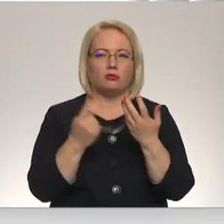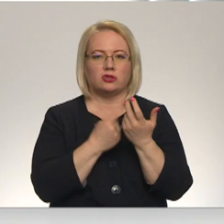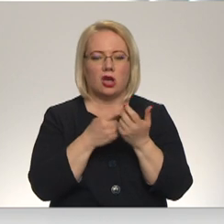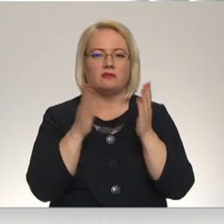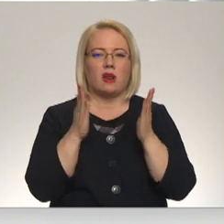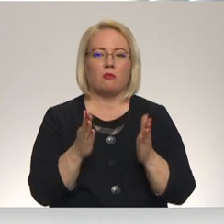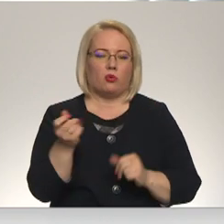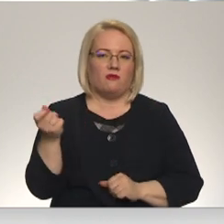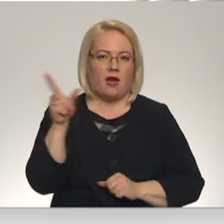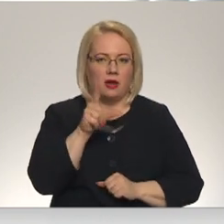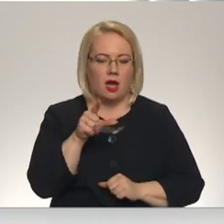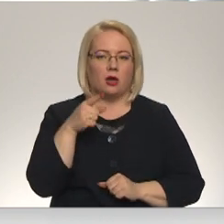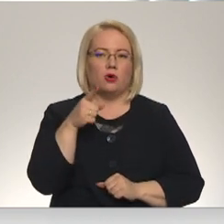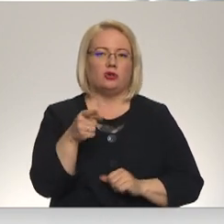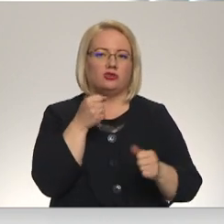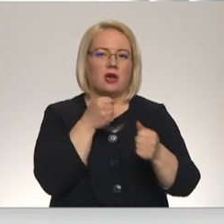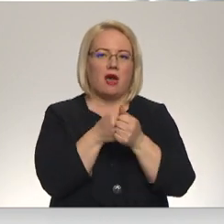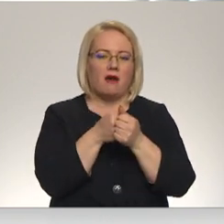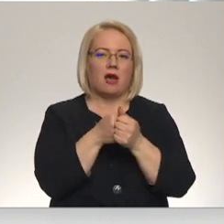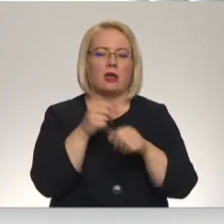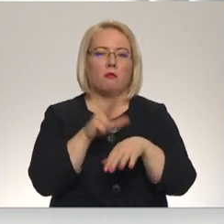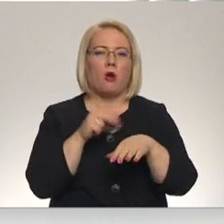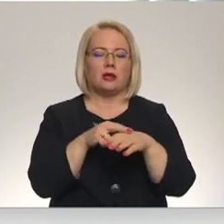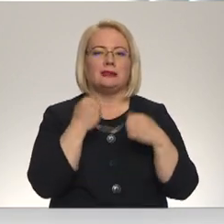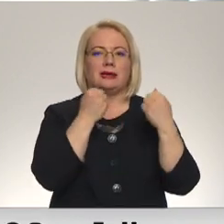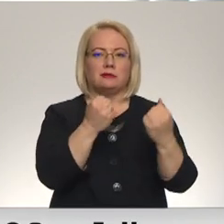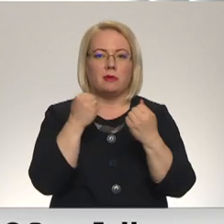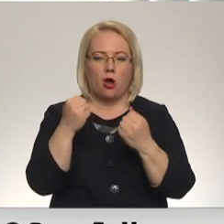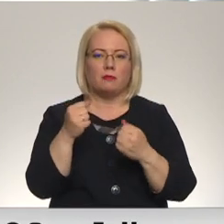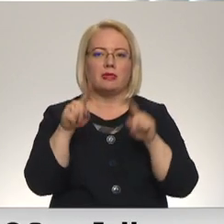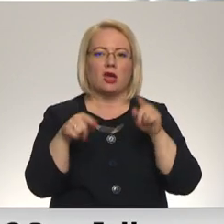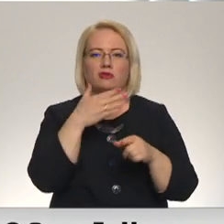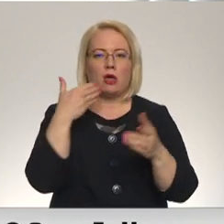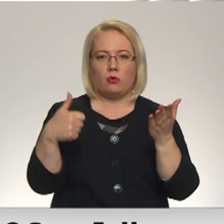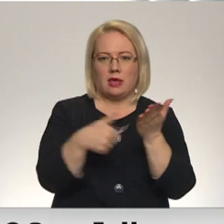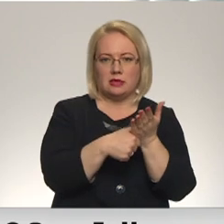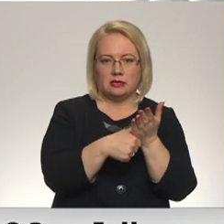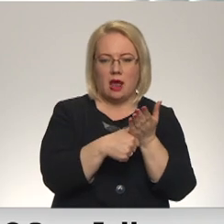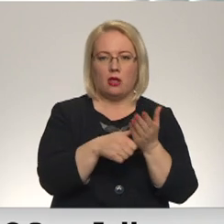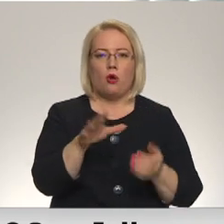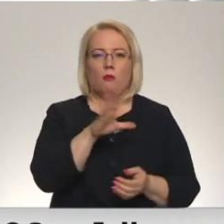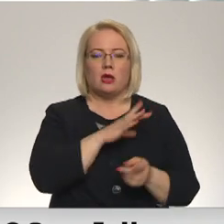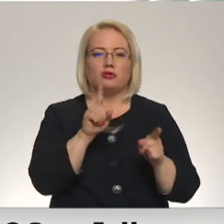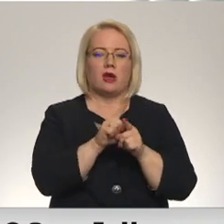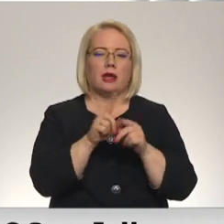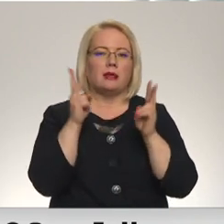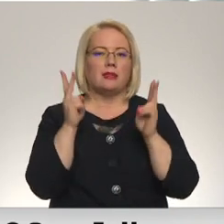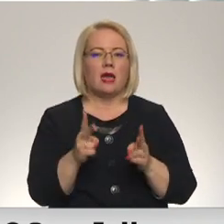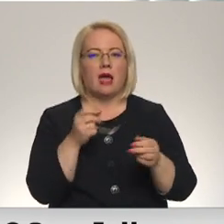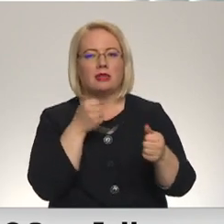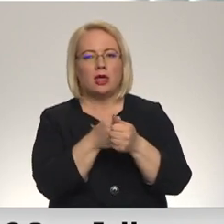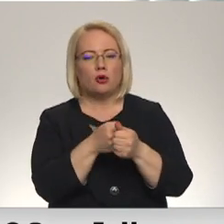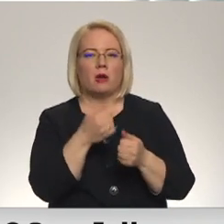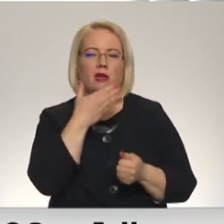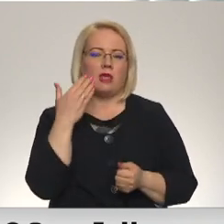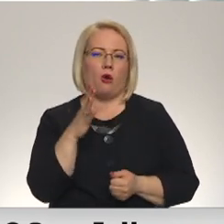lielāks, jo negadījumas, kuriem ir nācies policijai izbraukt, bet tie nav ierģistrēti. Un visicamāk arī ir bijuši negadījumi, kad